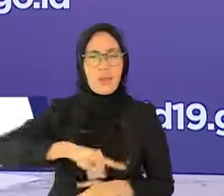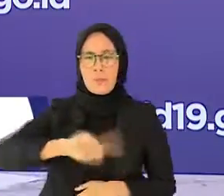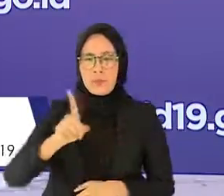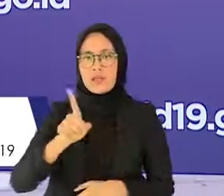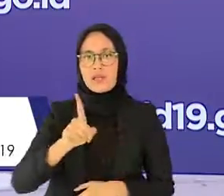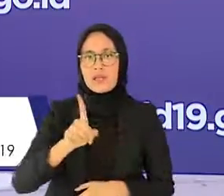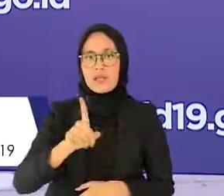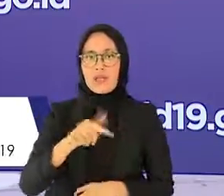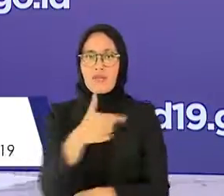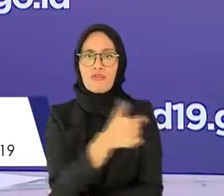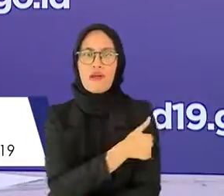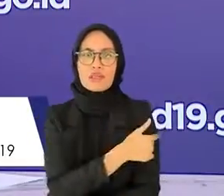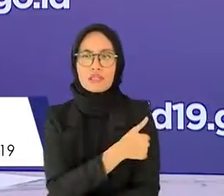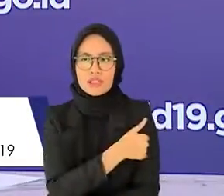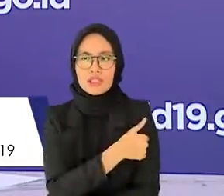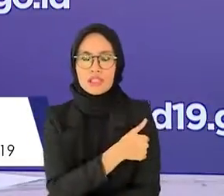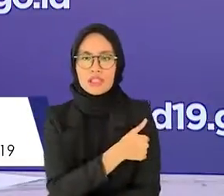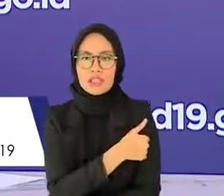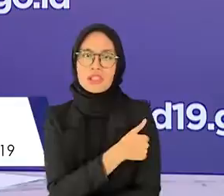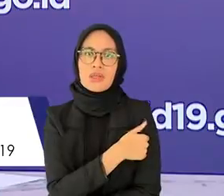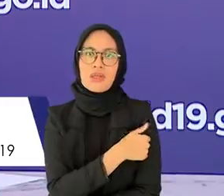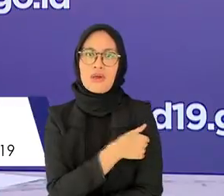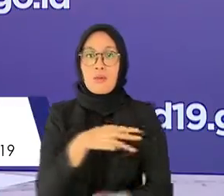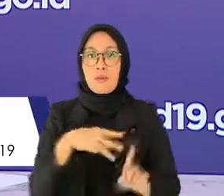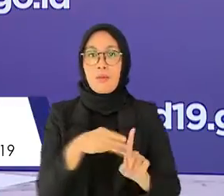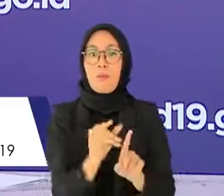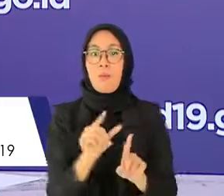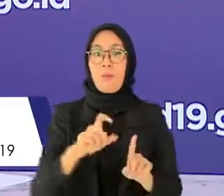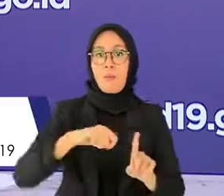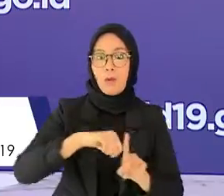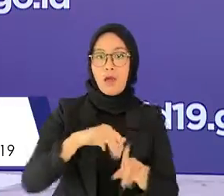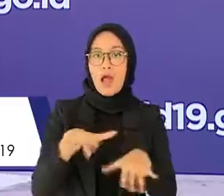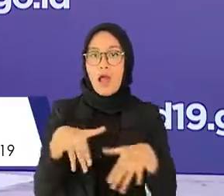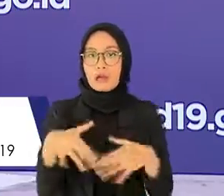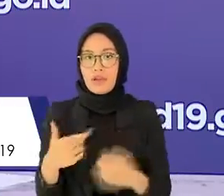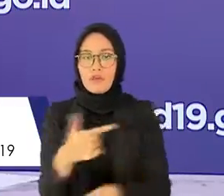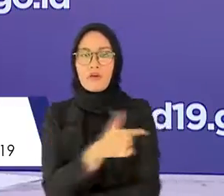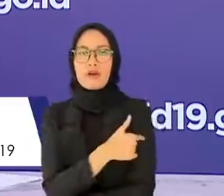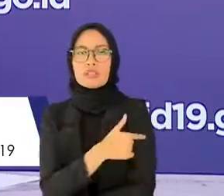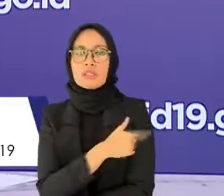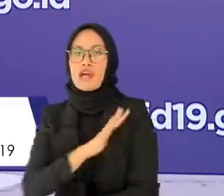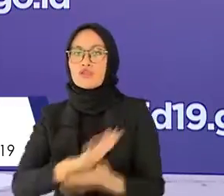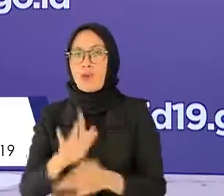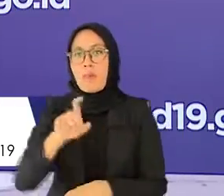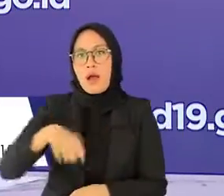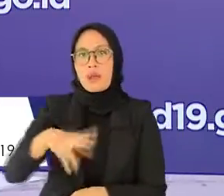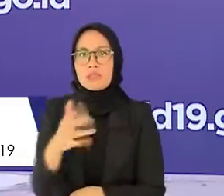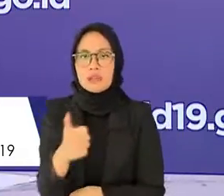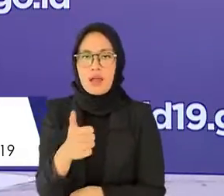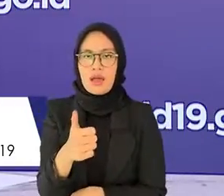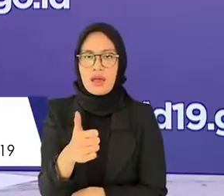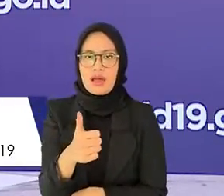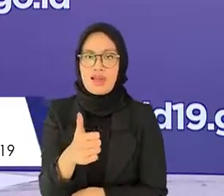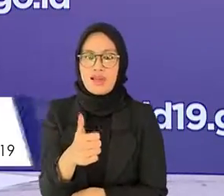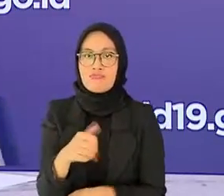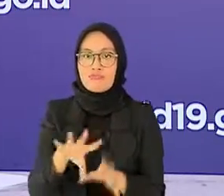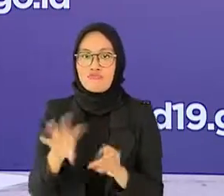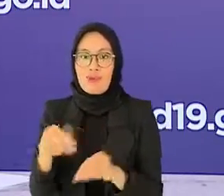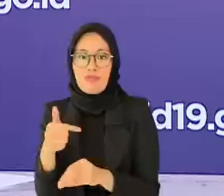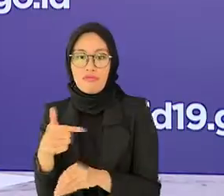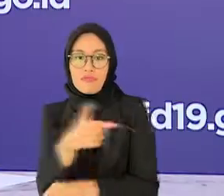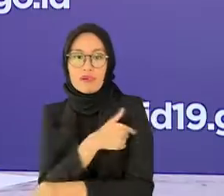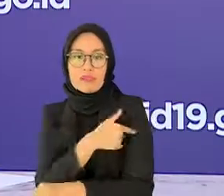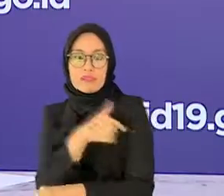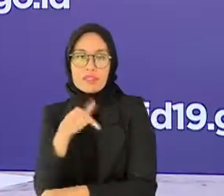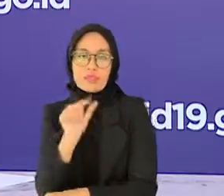baik dalam bentuk bulk maupun vaksin jadi masuknya vaksin ini merupakan komitmen pemerintah untuk